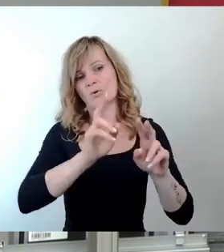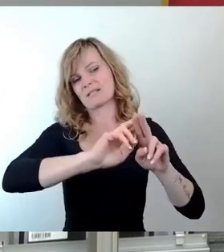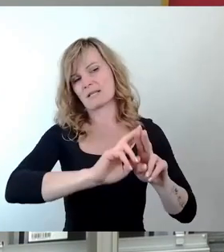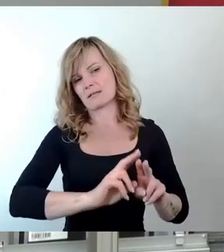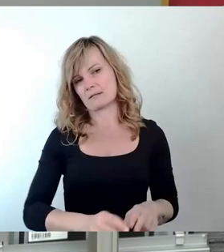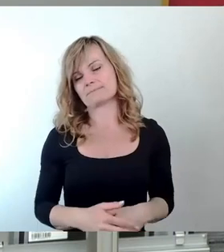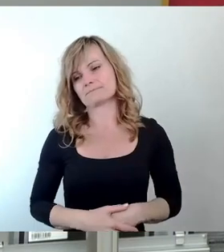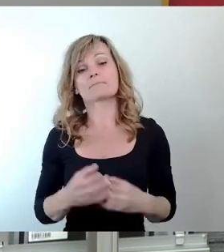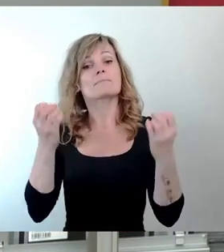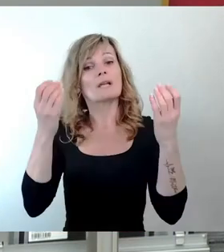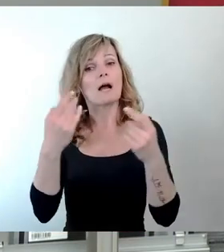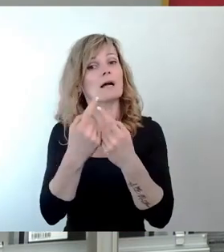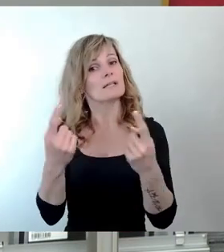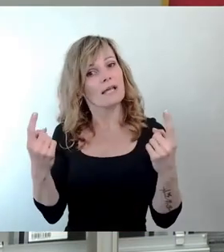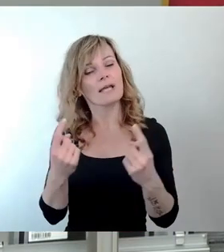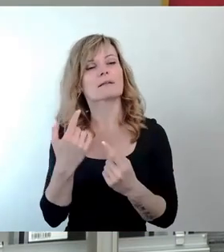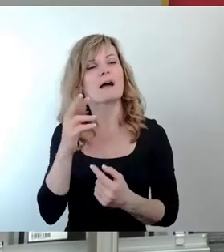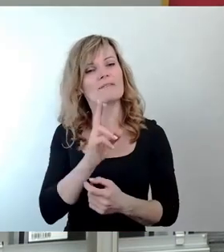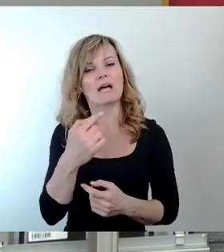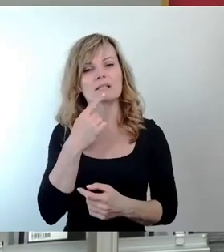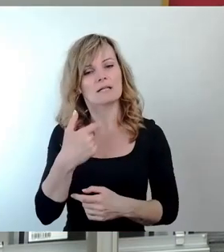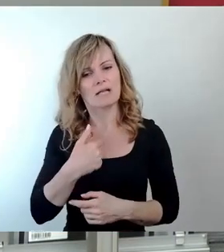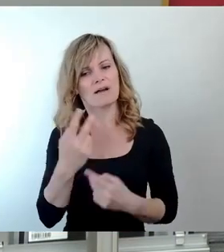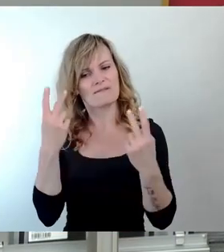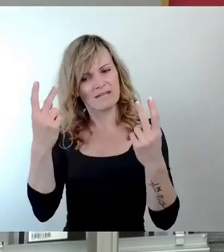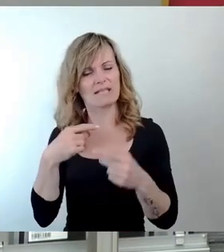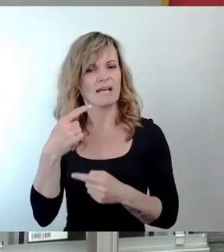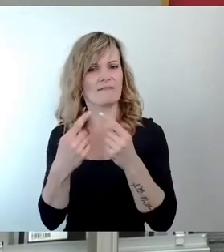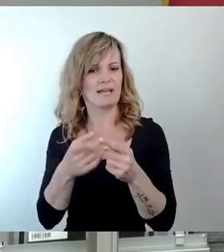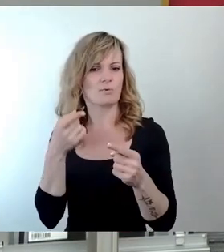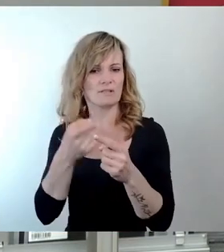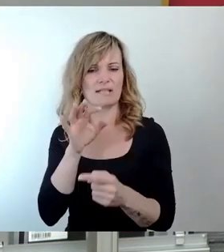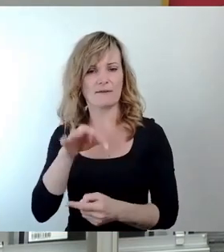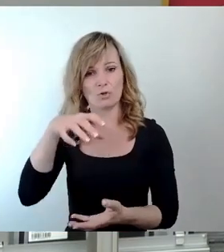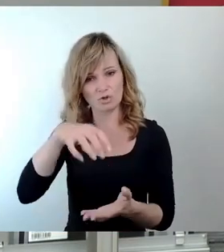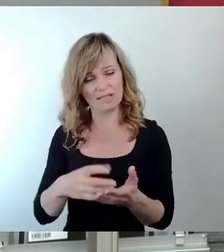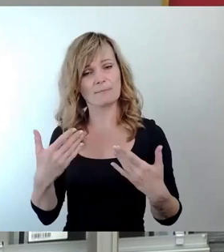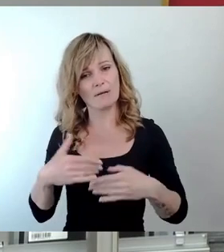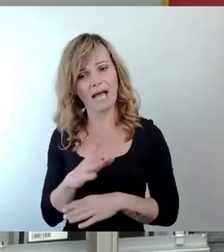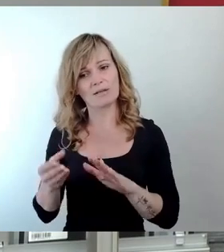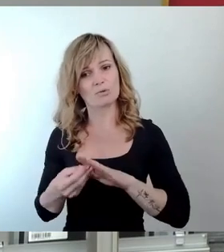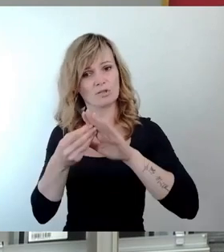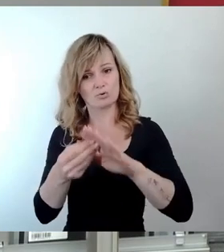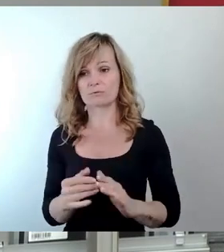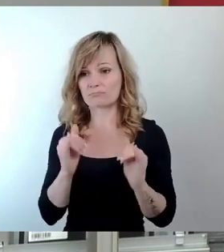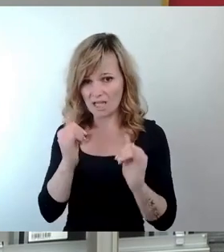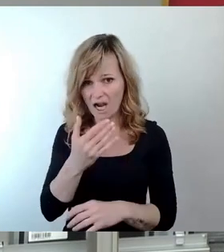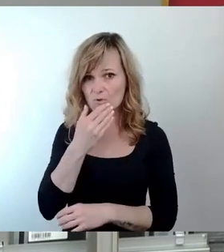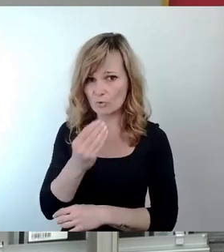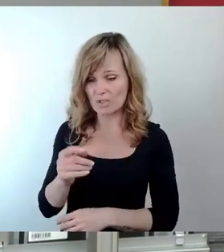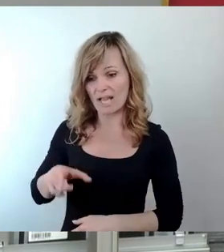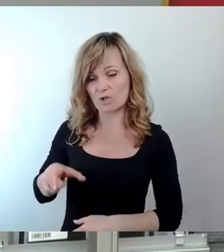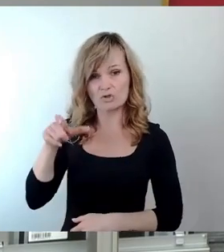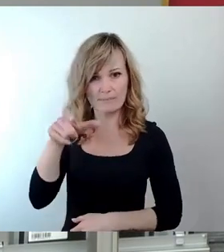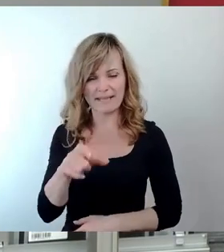mit den Entwicklungszielen unserer Stadt identifizieren kann und diese auch bereitwillig finanziell unterstützt. Wenn aber Spenden schon nur zweckgebunden